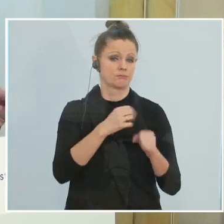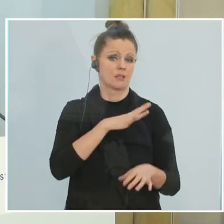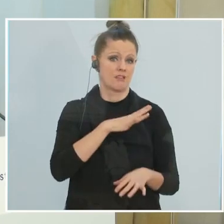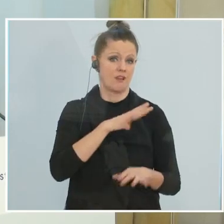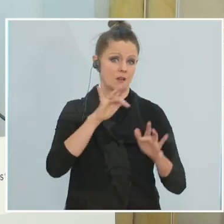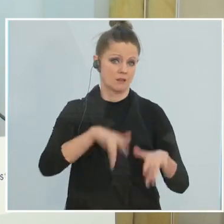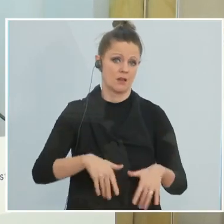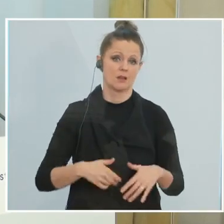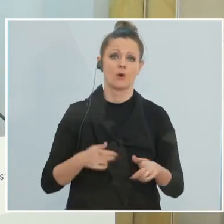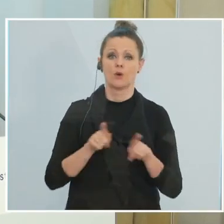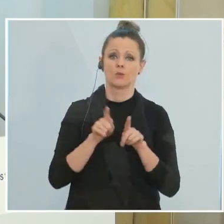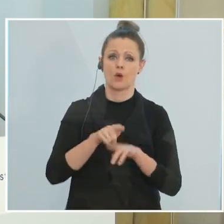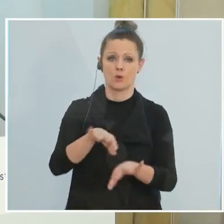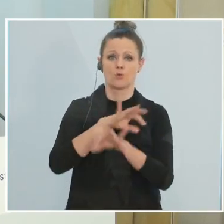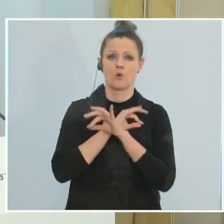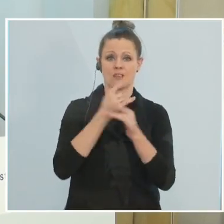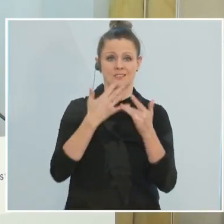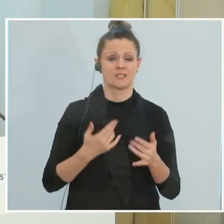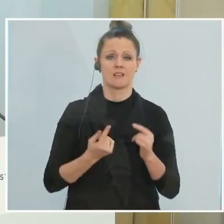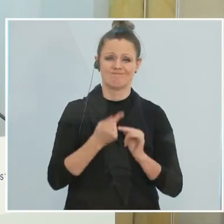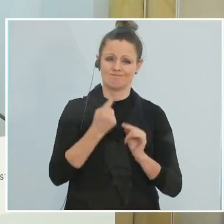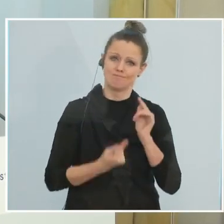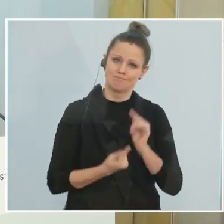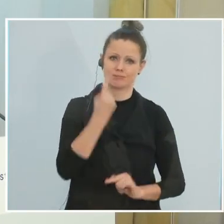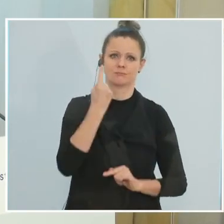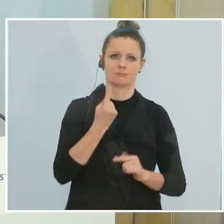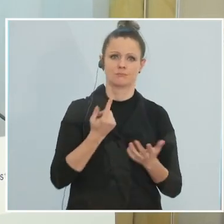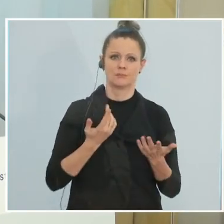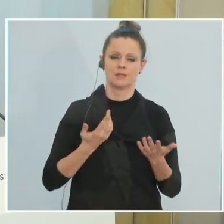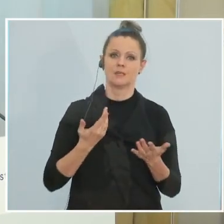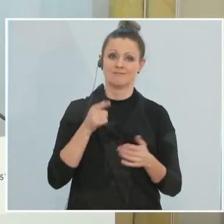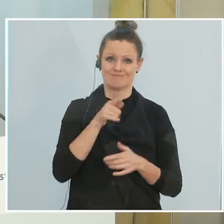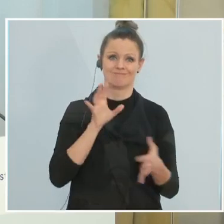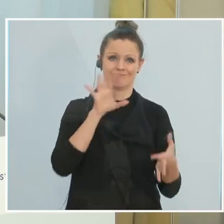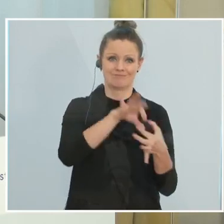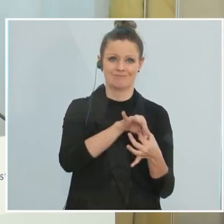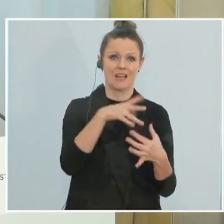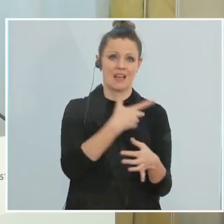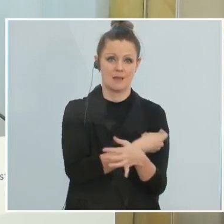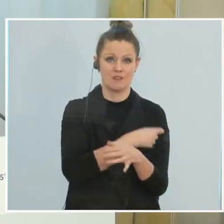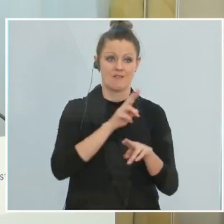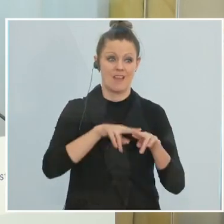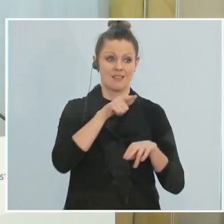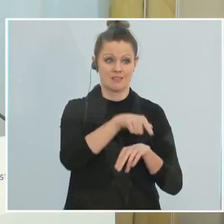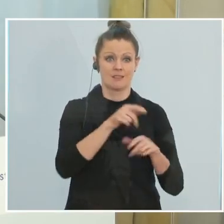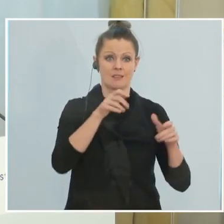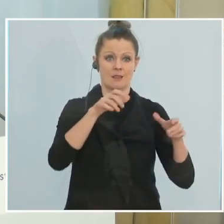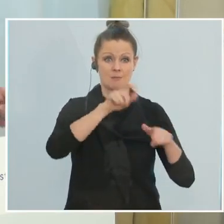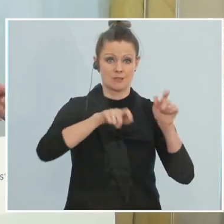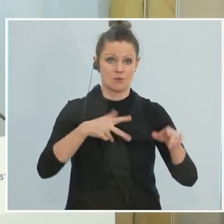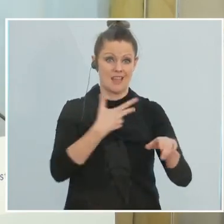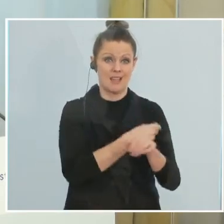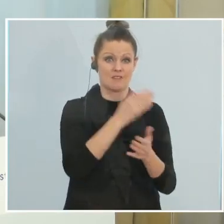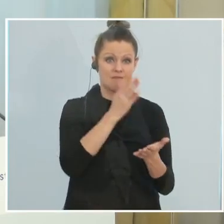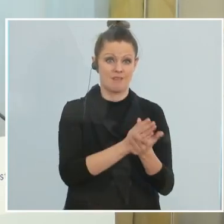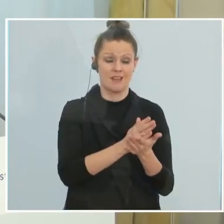und wo eben die Todeszahlen besonders hoch sind. Da können wir ansetzen. Und je schneller wir diese Menschen geimpft haben,